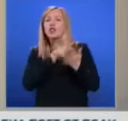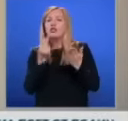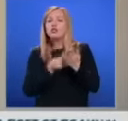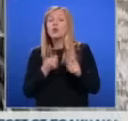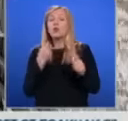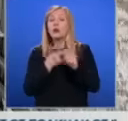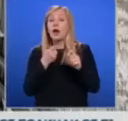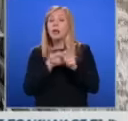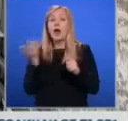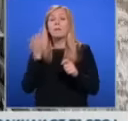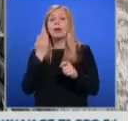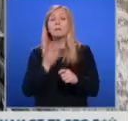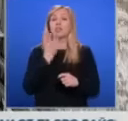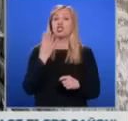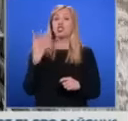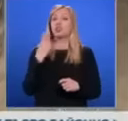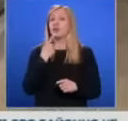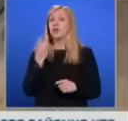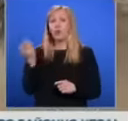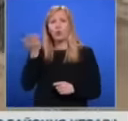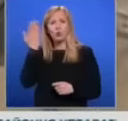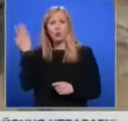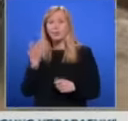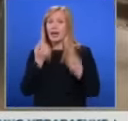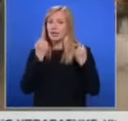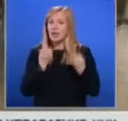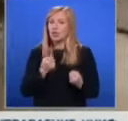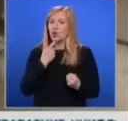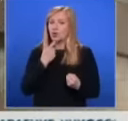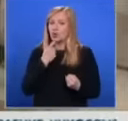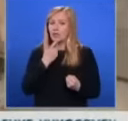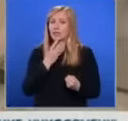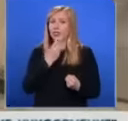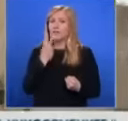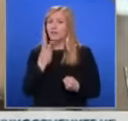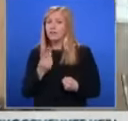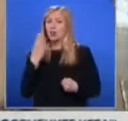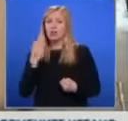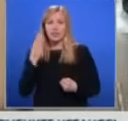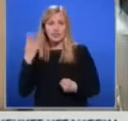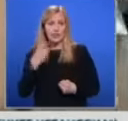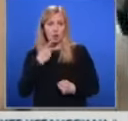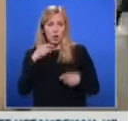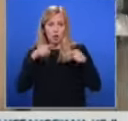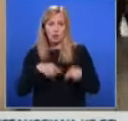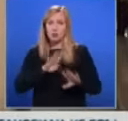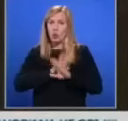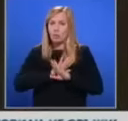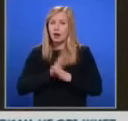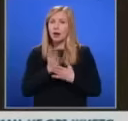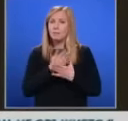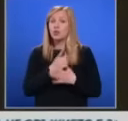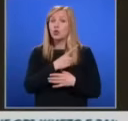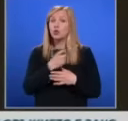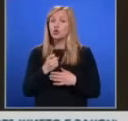година. В най-тежките години, 1942-1943, тук са умирали между 150